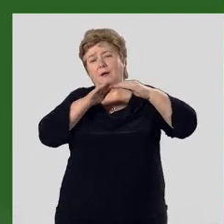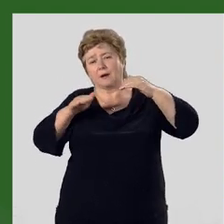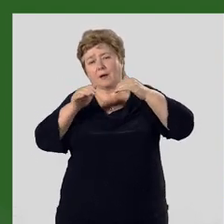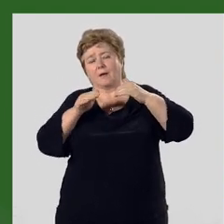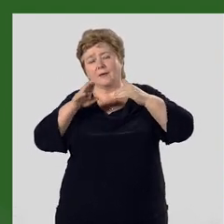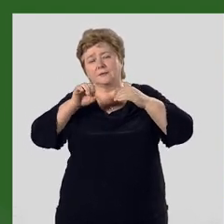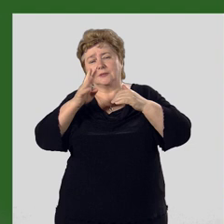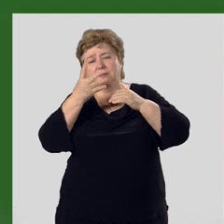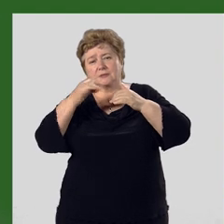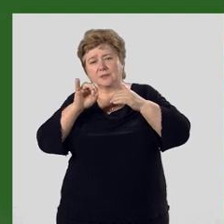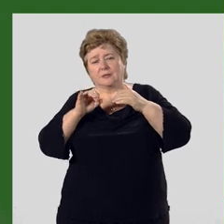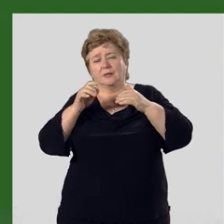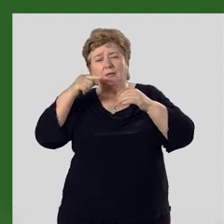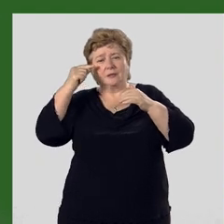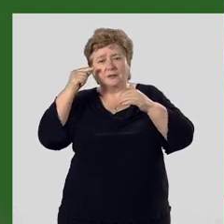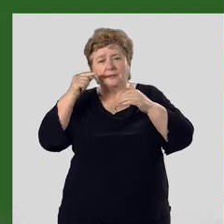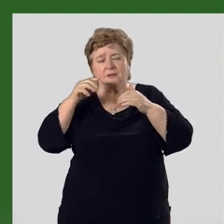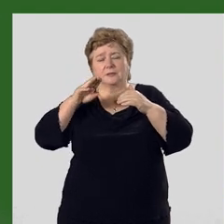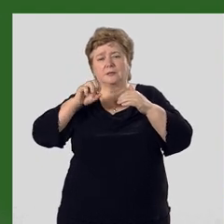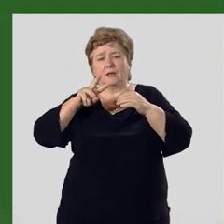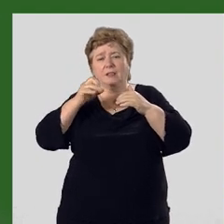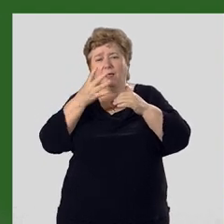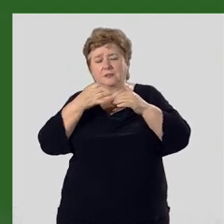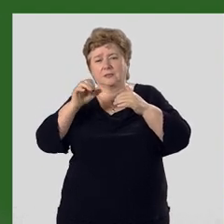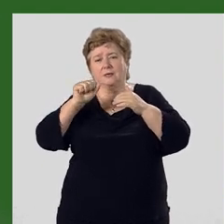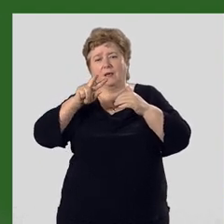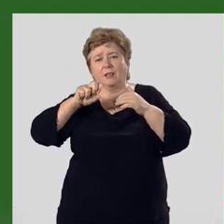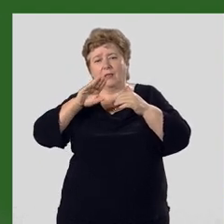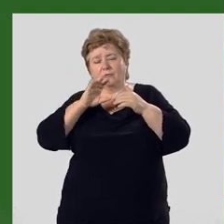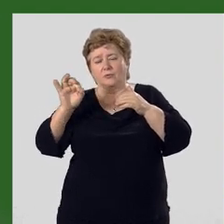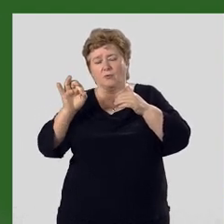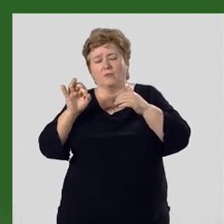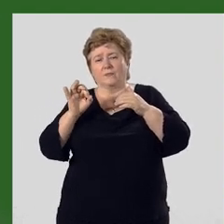Тирский, Кыргызский и Таласский Аллатоу.